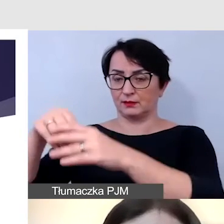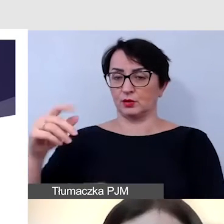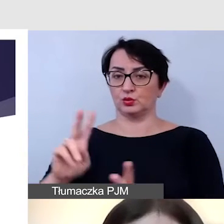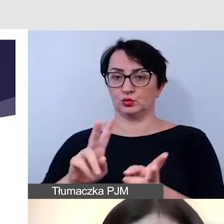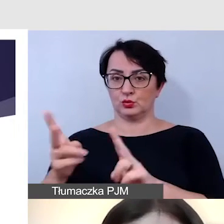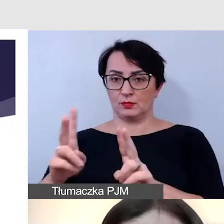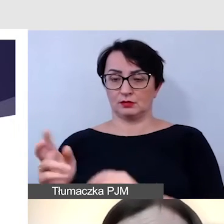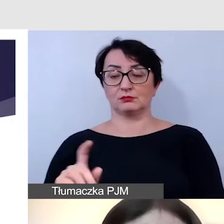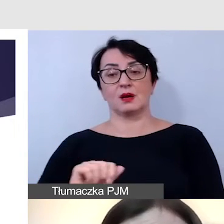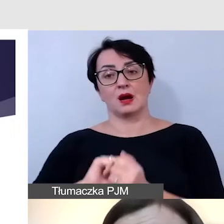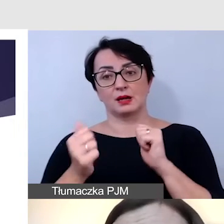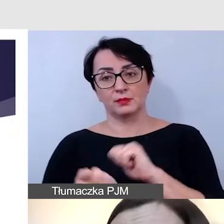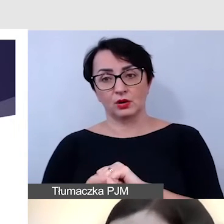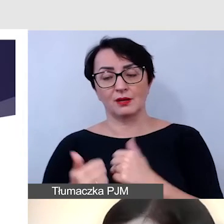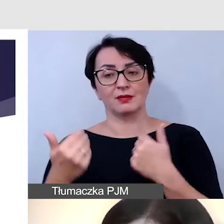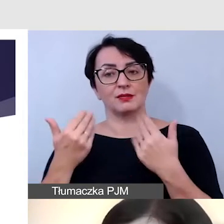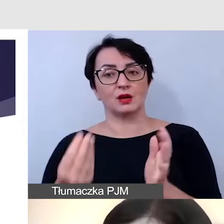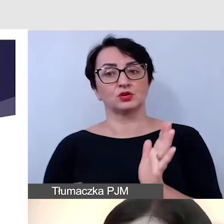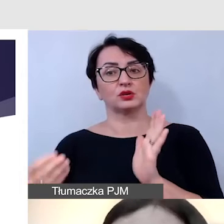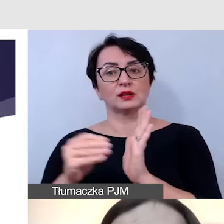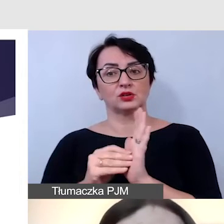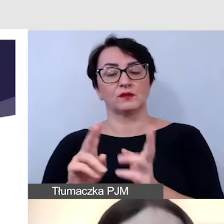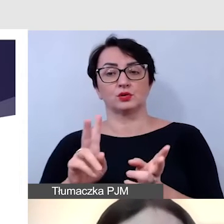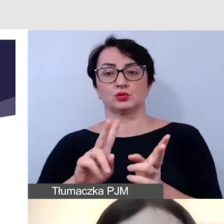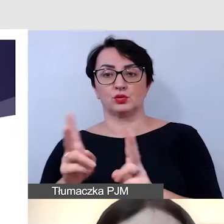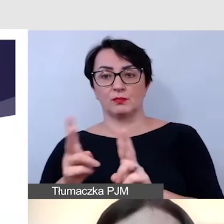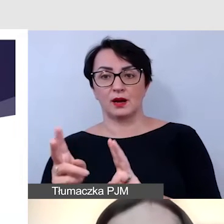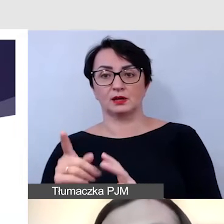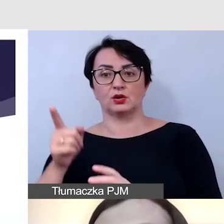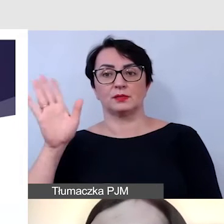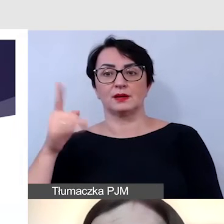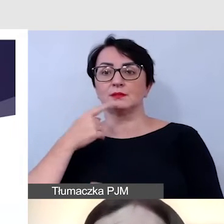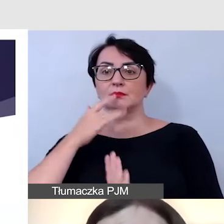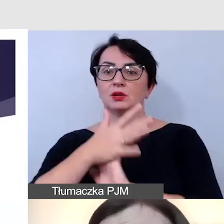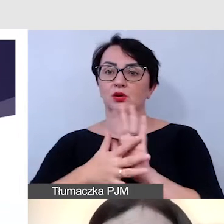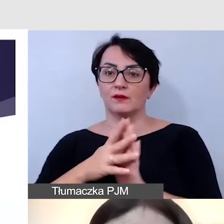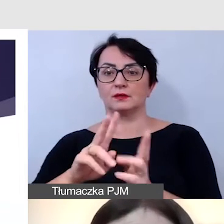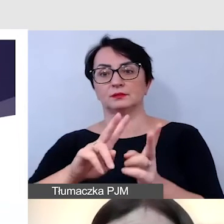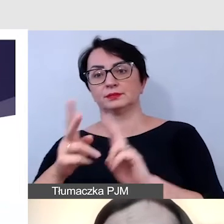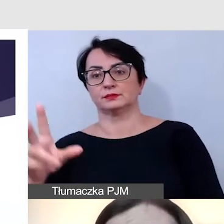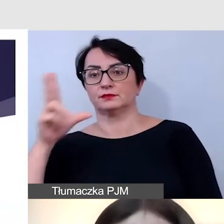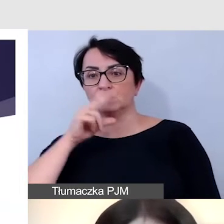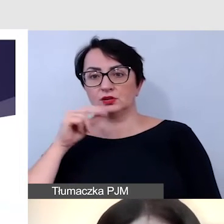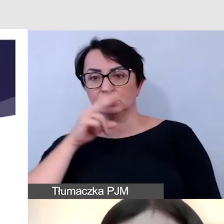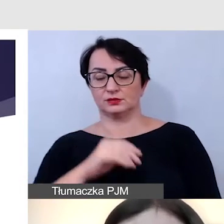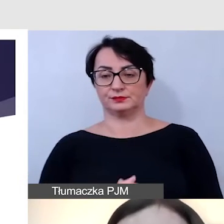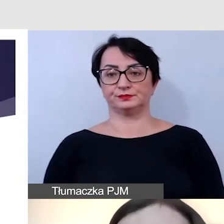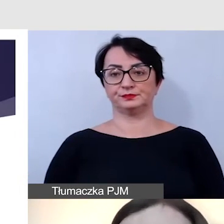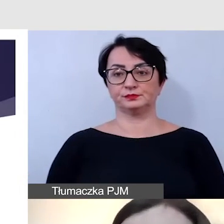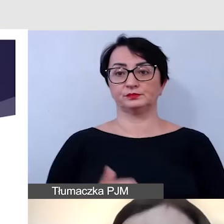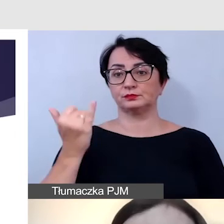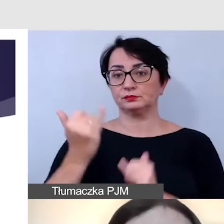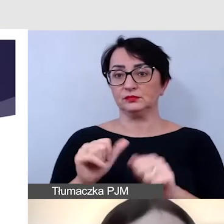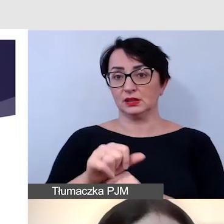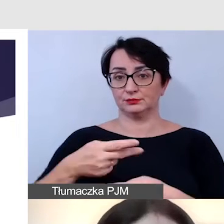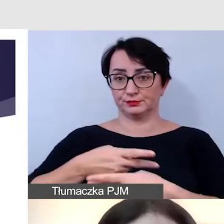trzeba dać dodatkowego tłumacza, który będzie z języka migowego tłumaczył na język foniczny. Jeśli wówczas mamy